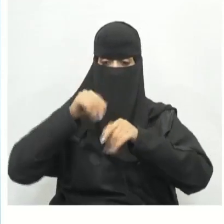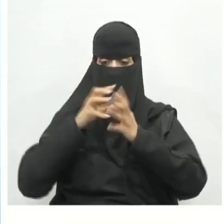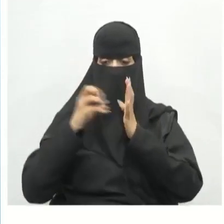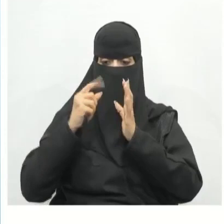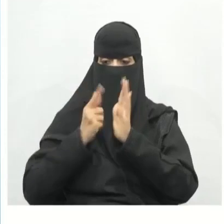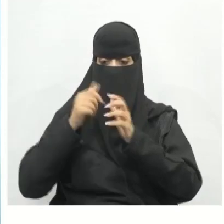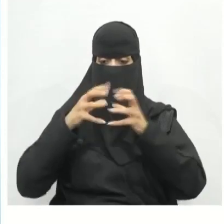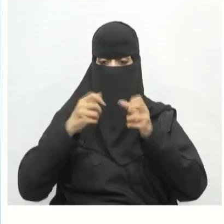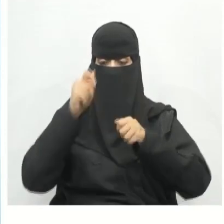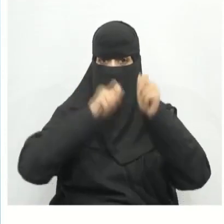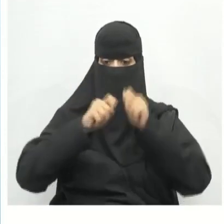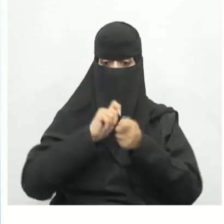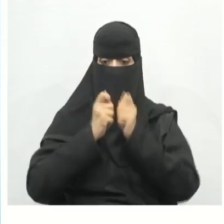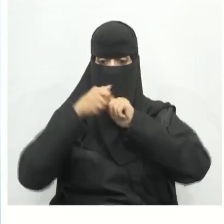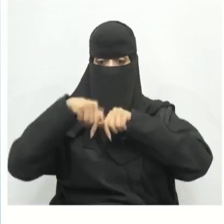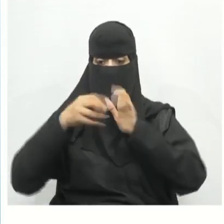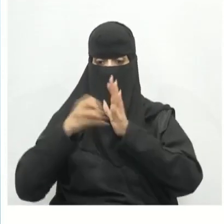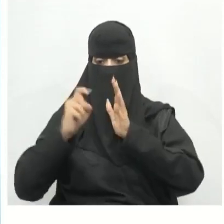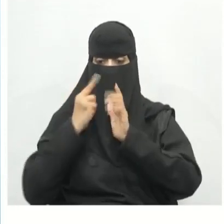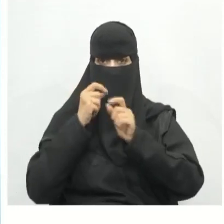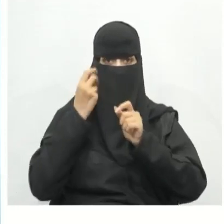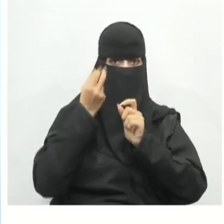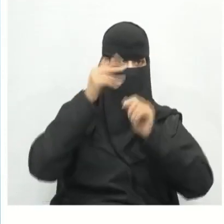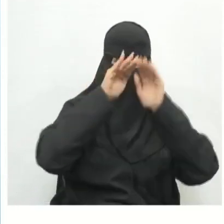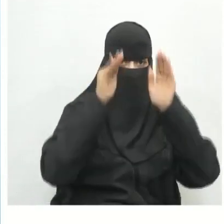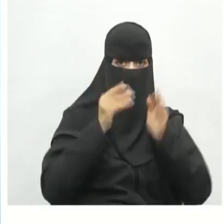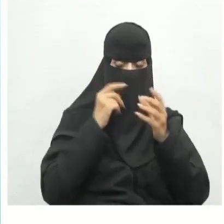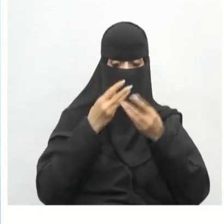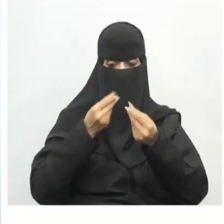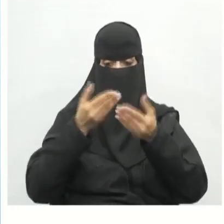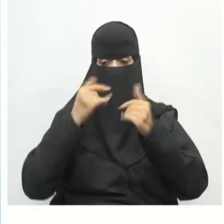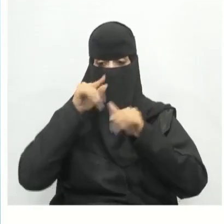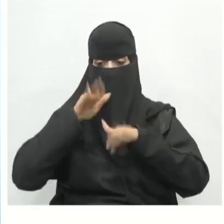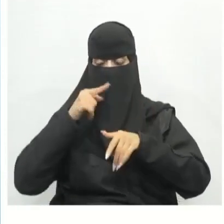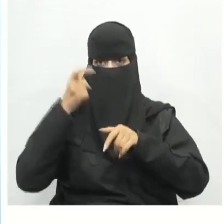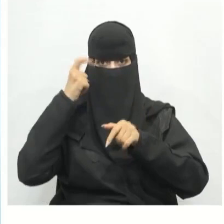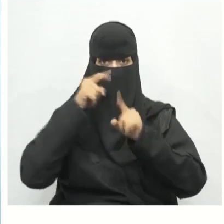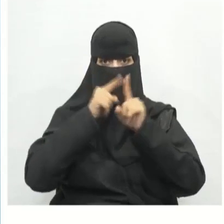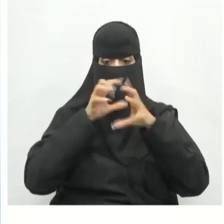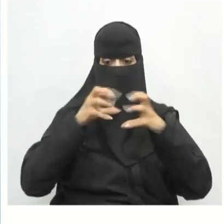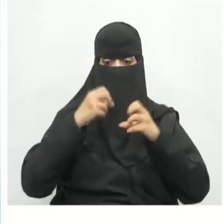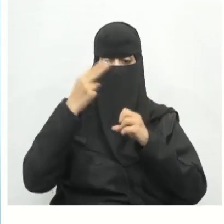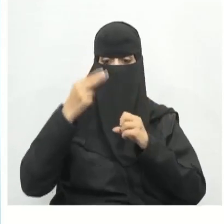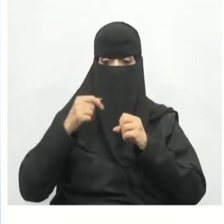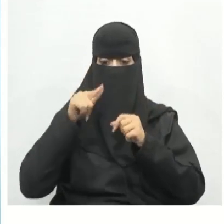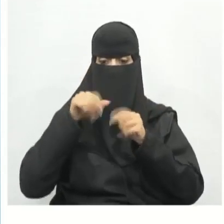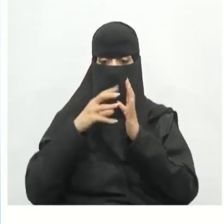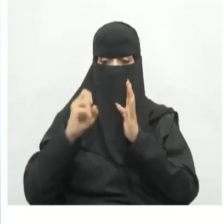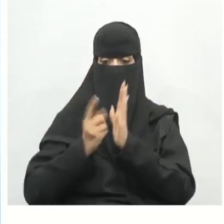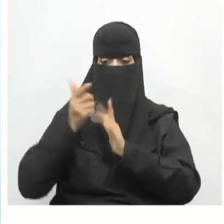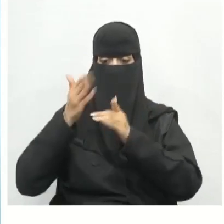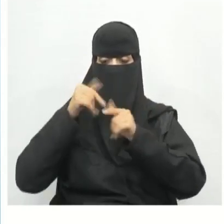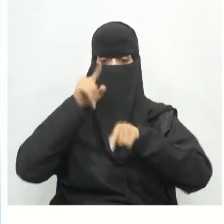يحل العملية التحويل النماذج الأولية من أفكار إلى مجسمات ملموسة أيضا يعرف مفهوم التصميم الهندسي والنماذج